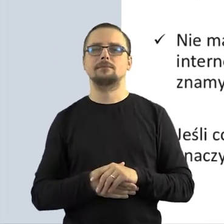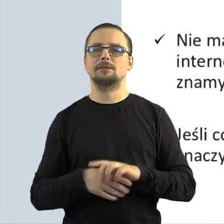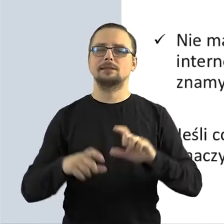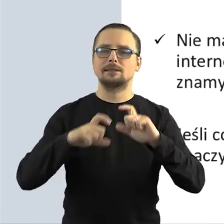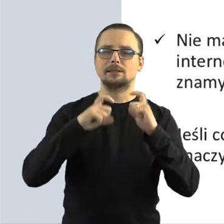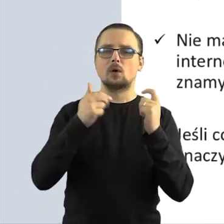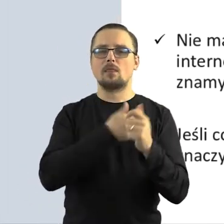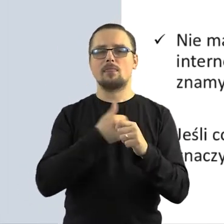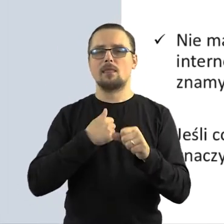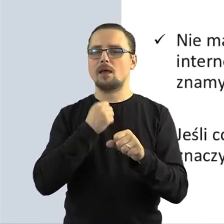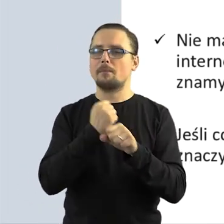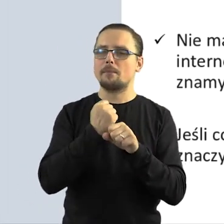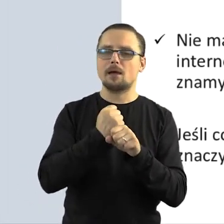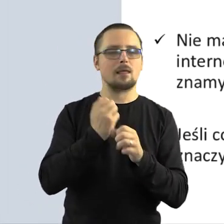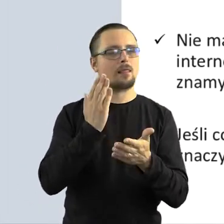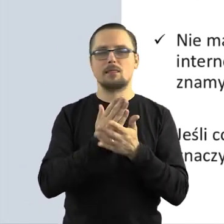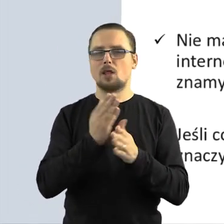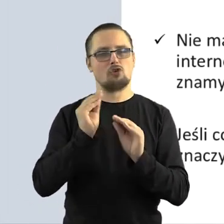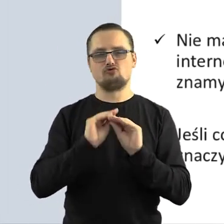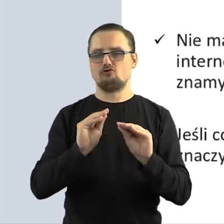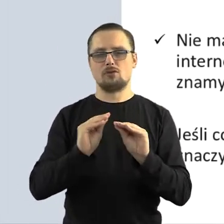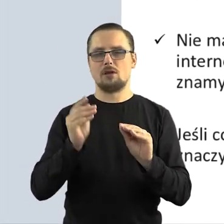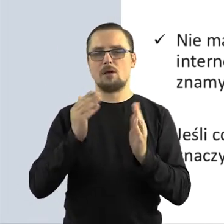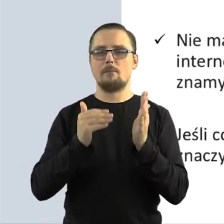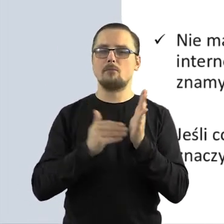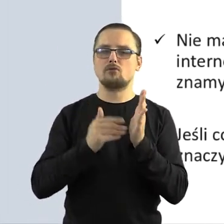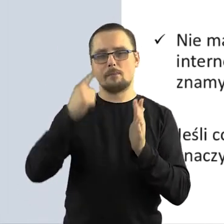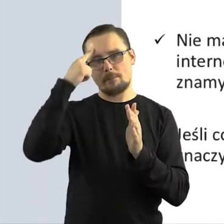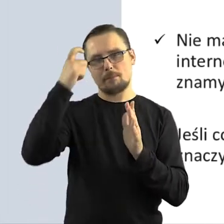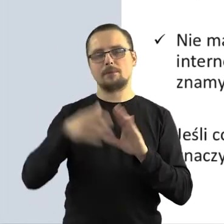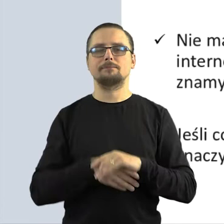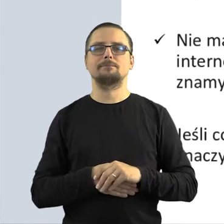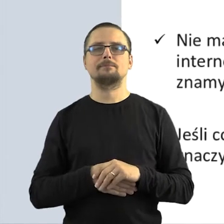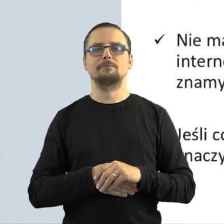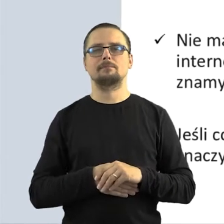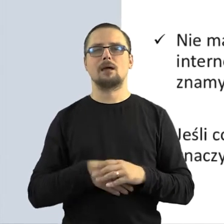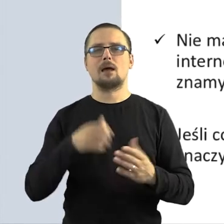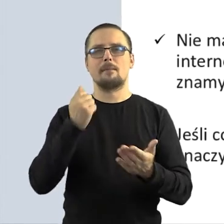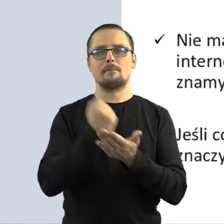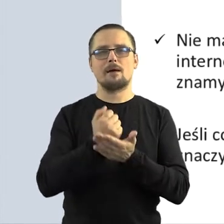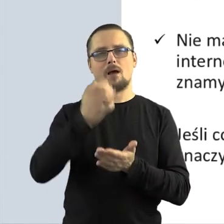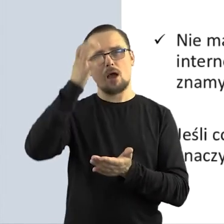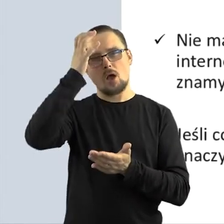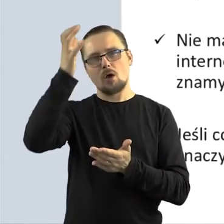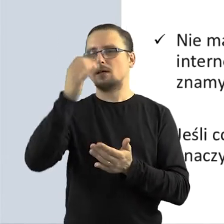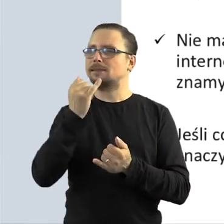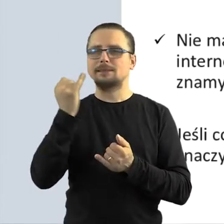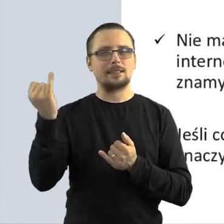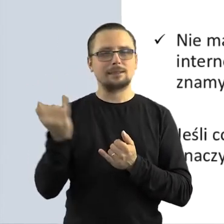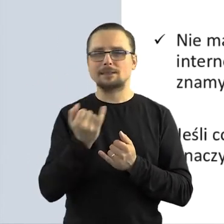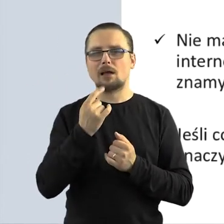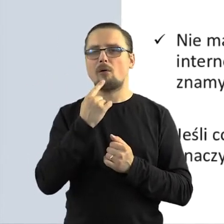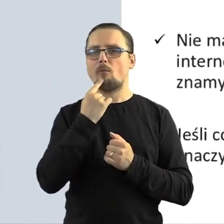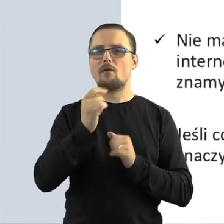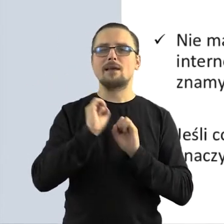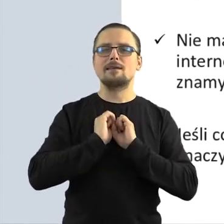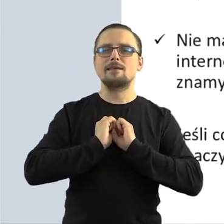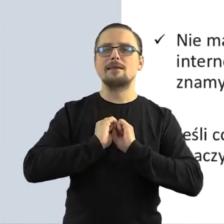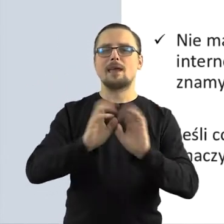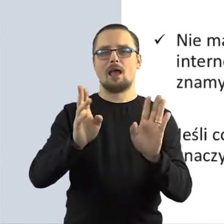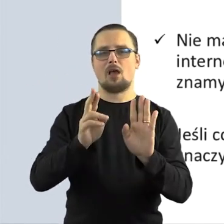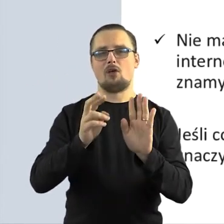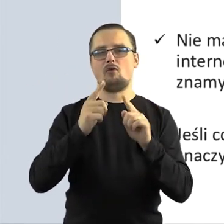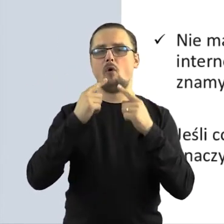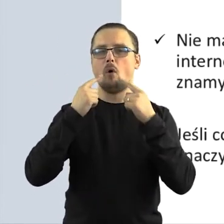naszej działalności i nie tylko na dzisiejszym szkoleniu, to po pierwsze to, że prawa autorskie niestety nie daje nam zawsze jasnych odpowiedzi na pytania, które